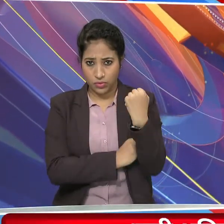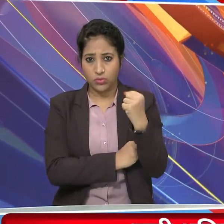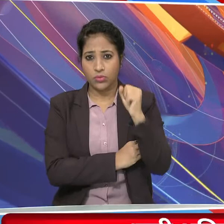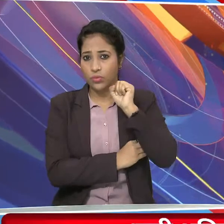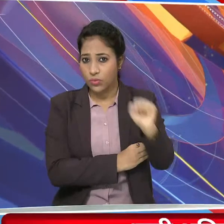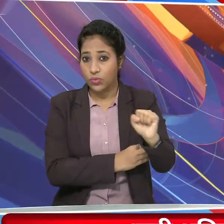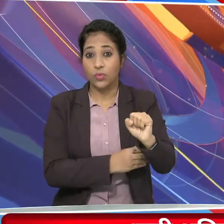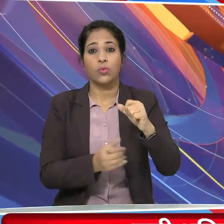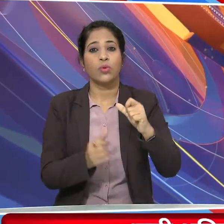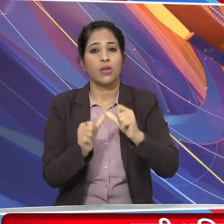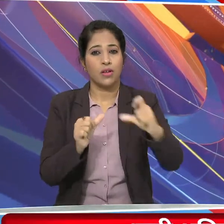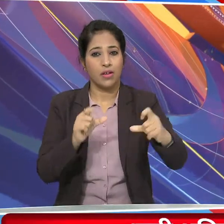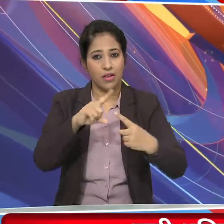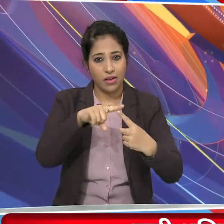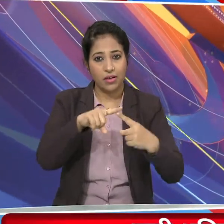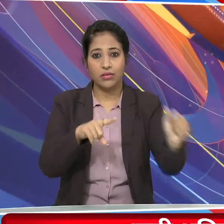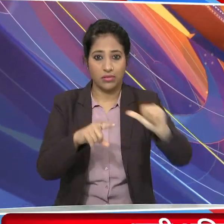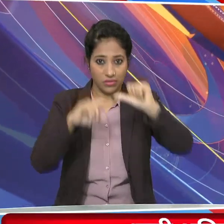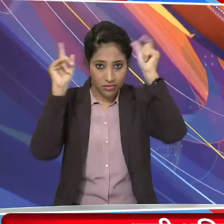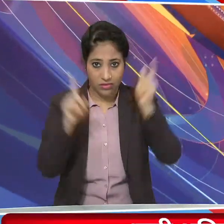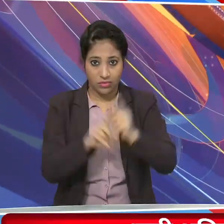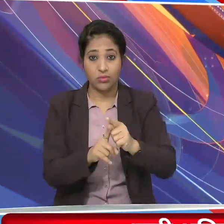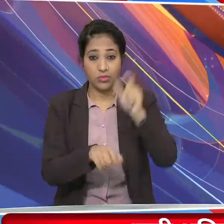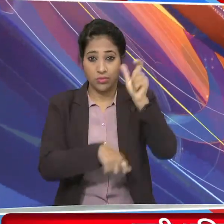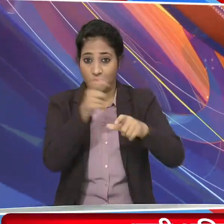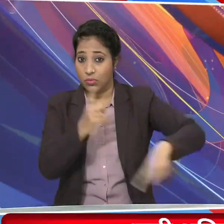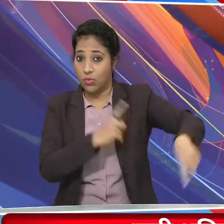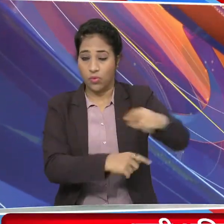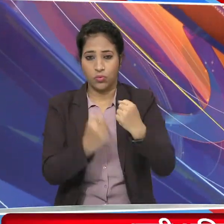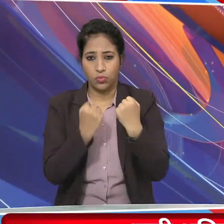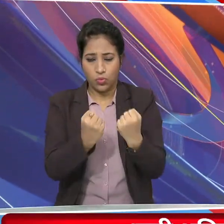अधिनियम भारती लोकतंत्र को करेगा और मजबूत